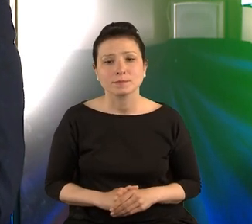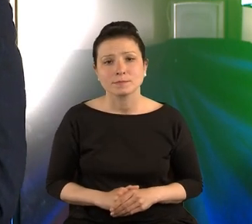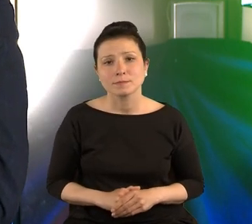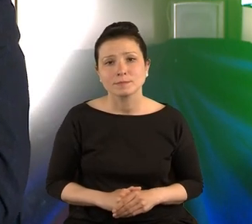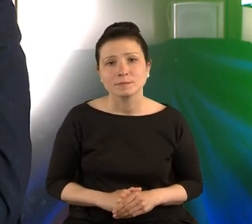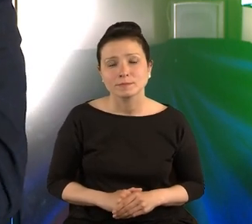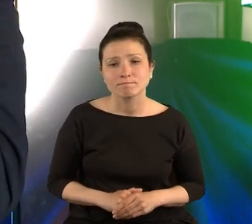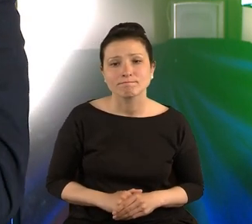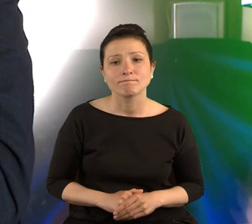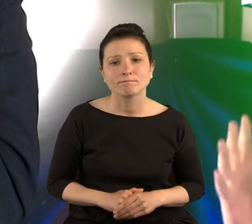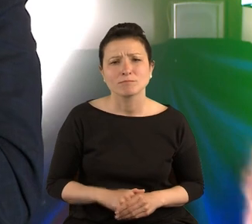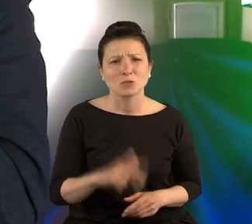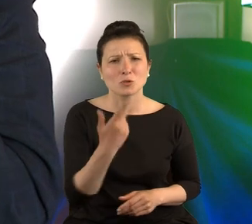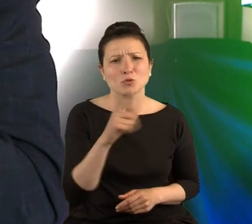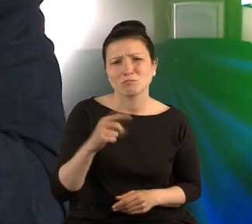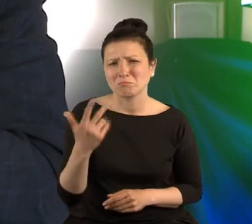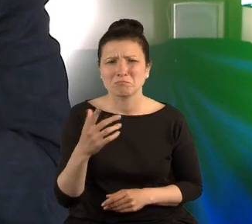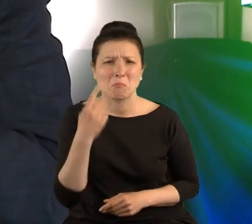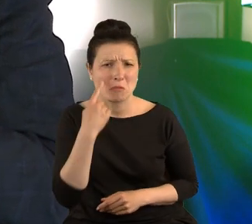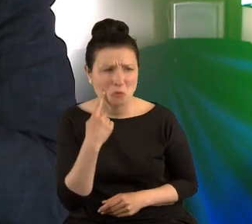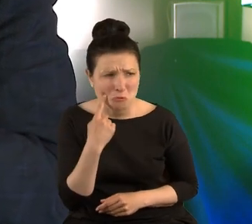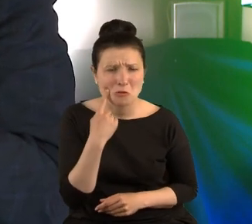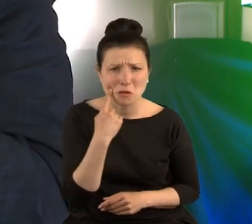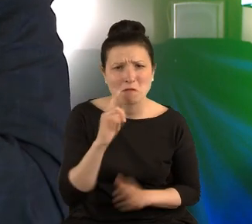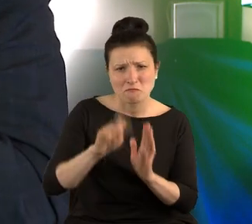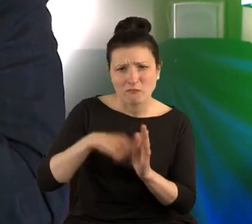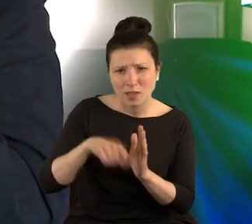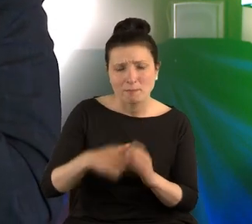Więc to jest trzy i pół minuty materiału.